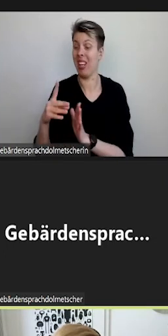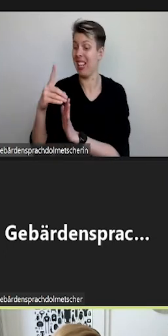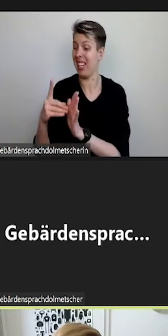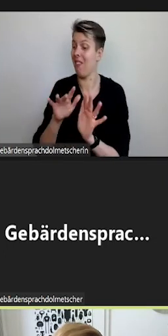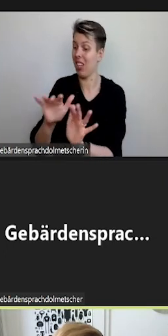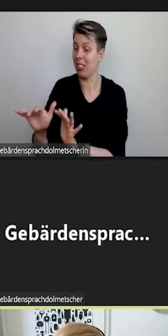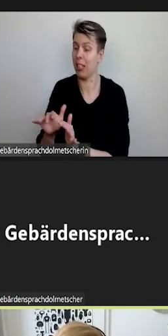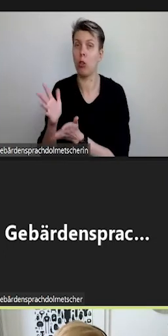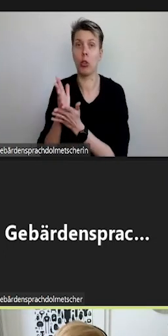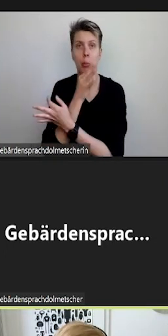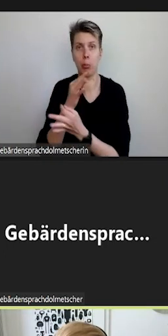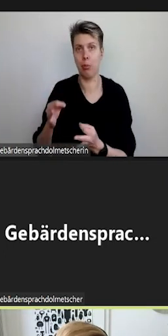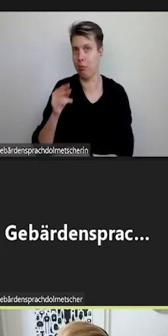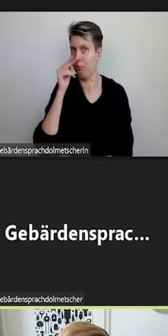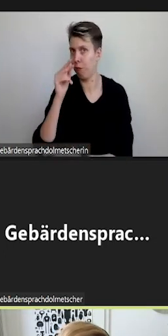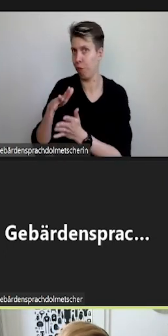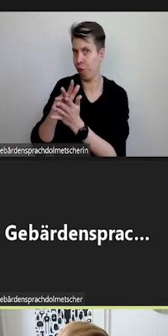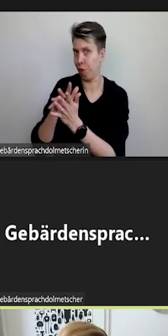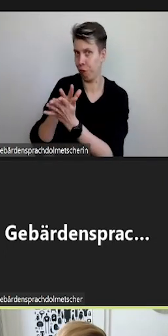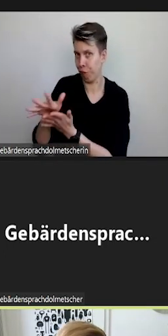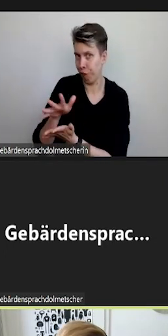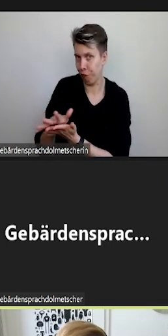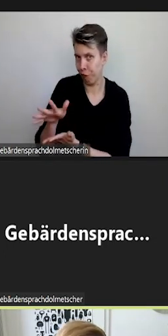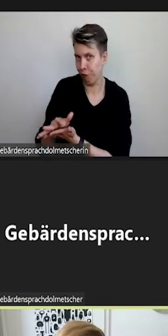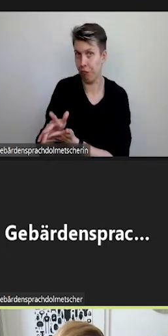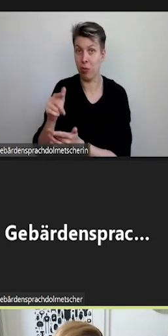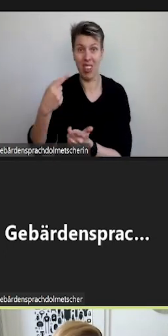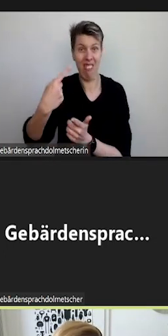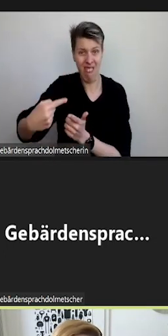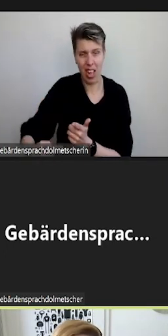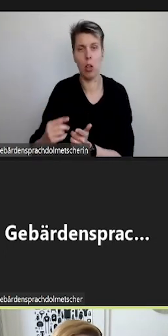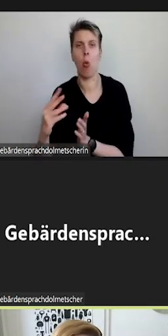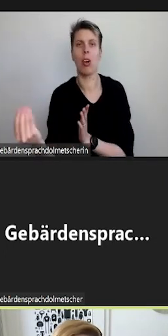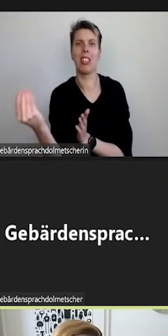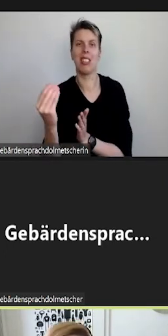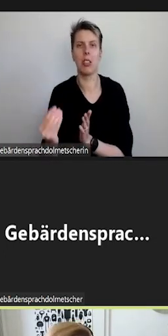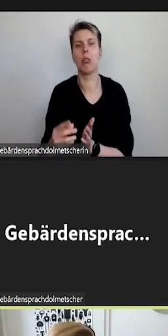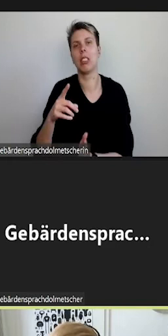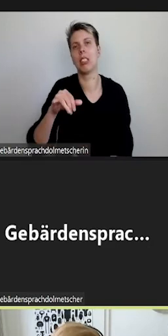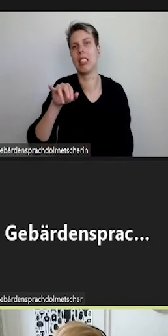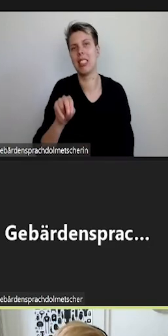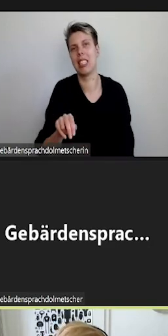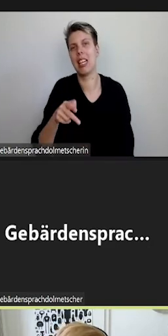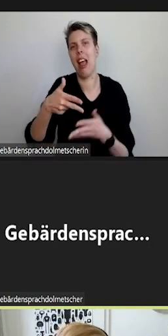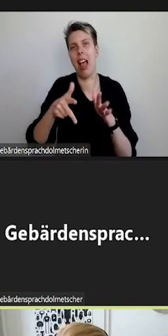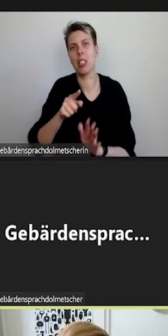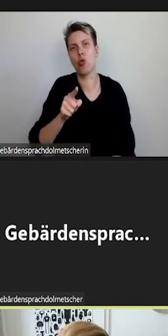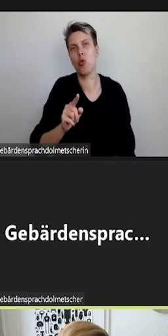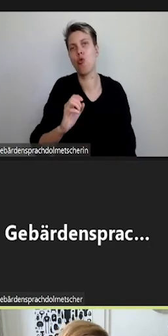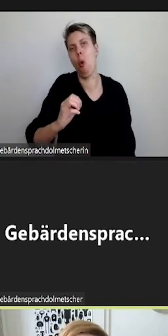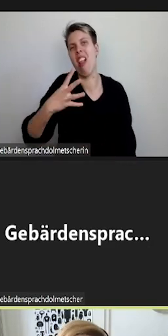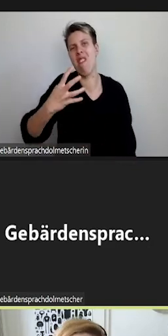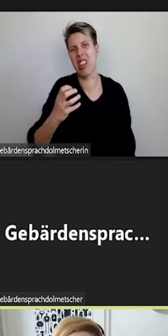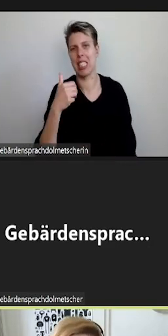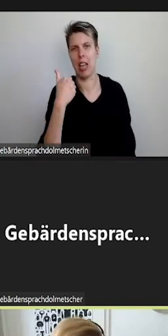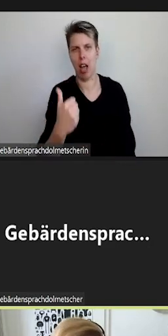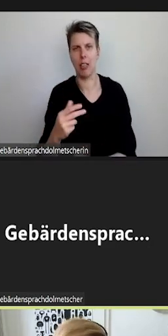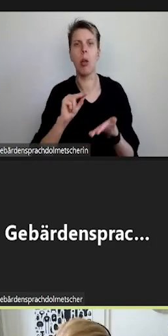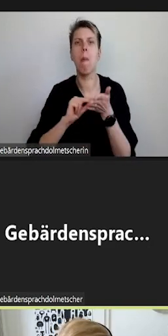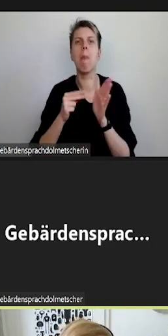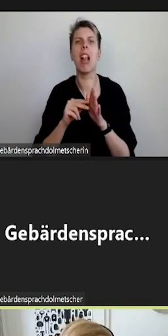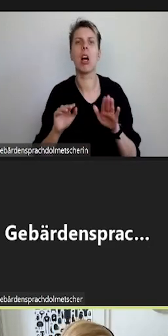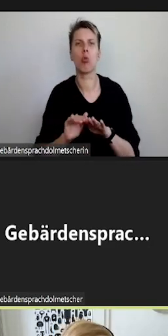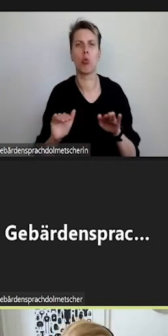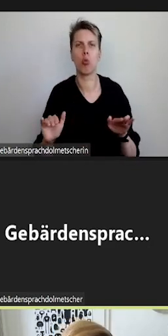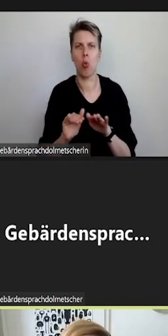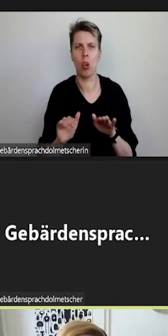und um noch fehlende ergänzt. Für die Barrierefreiheit haben wir uns an der DIN 180401 orientiert. Das ist die Planungsgrundlage